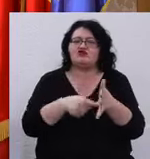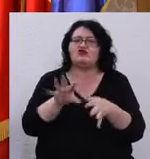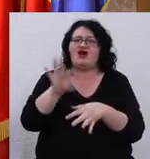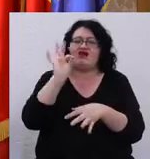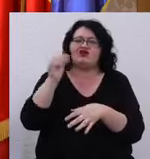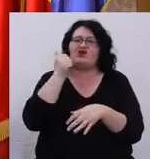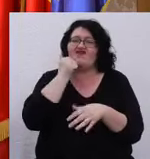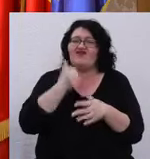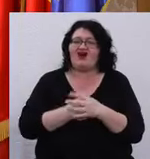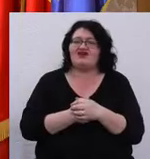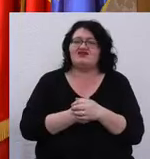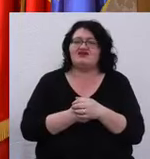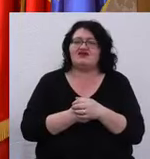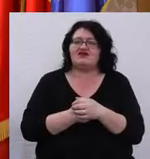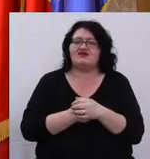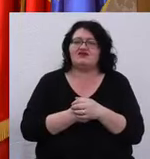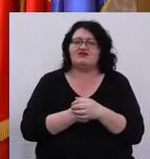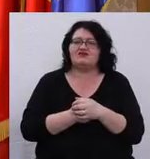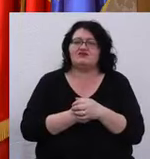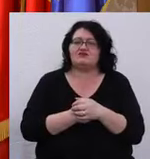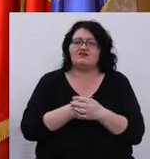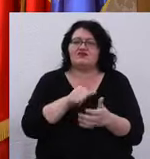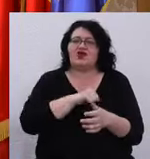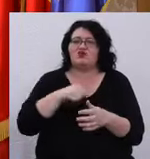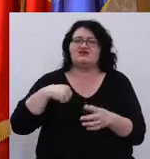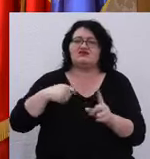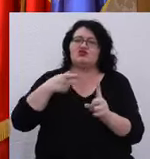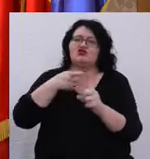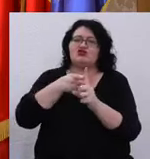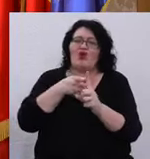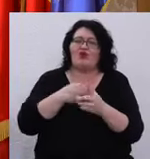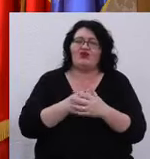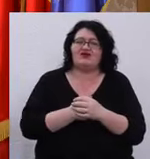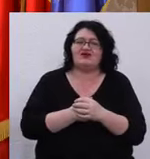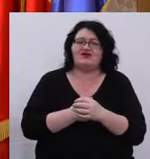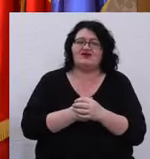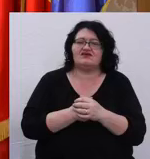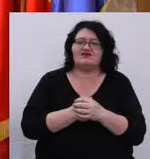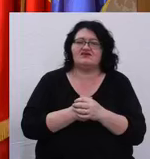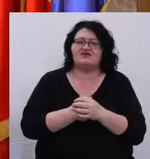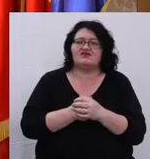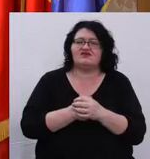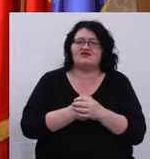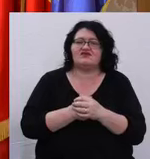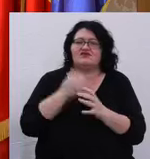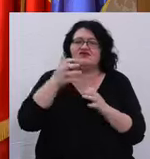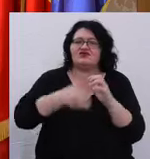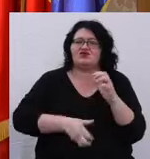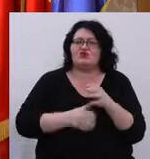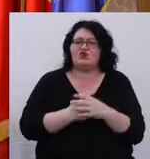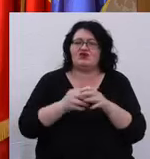alegeri false au un singur scop, să ne dezbine.